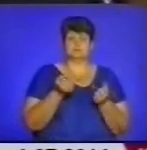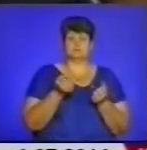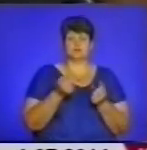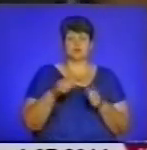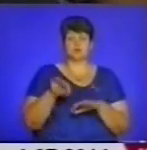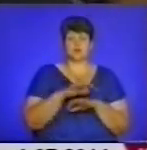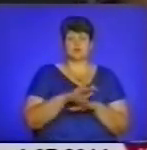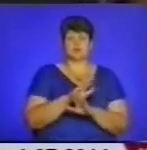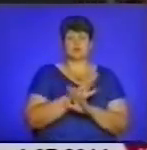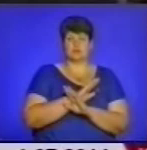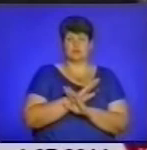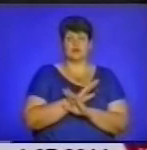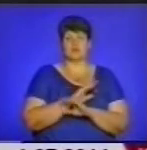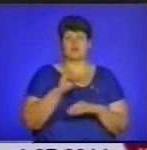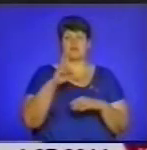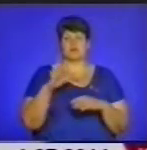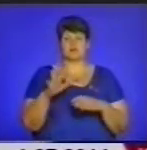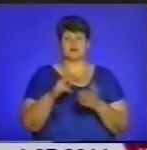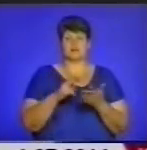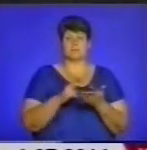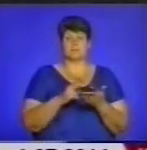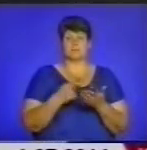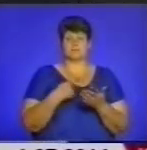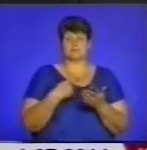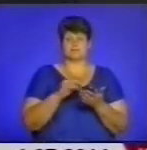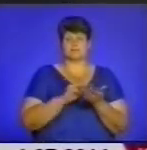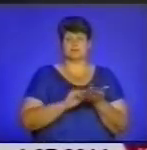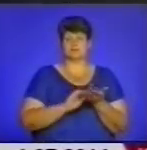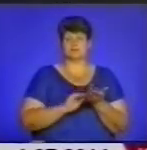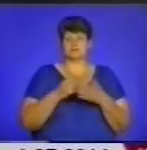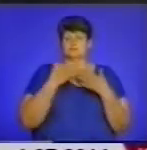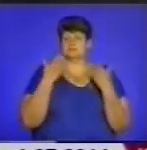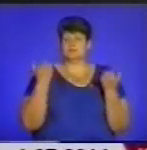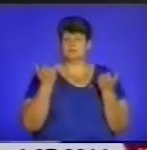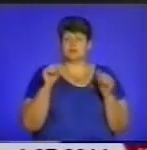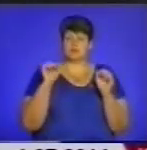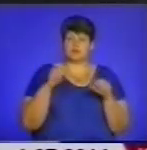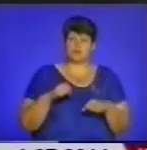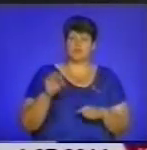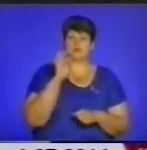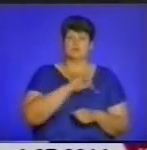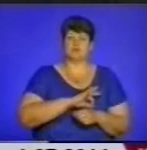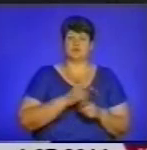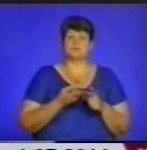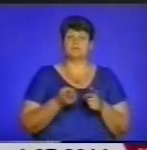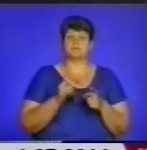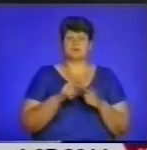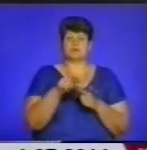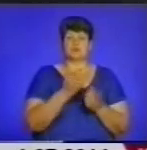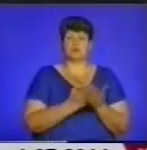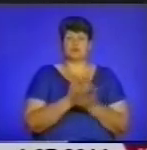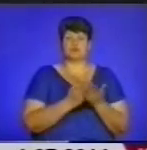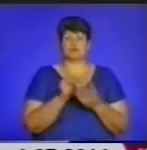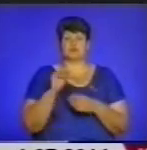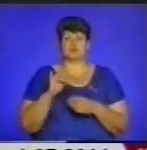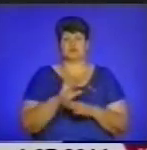помер, а квартира не переписана. Це я не знаю, чи мені можна буде скористатися цією послугою, чи